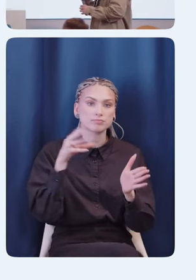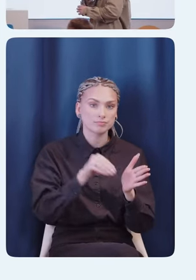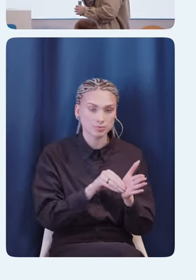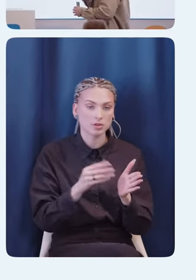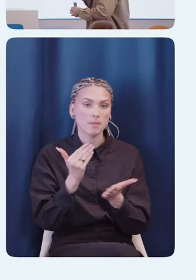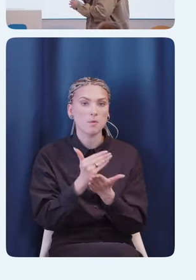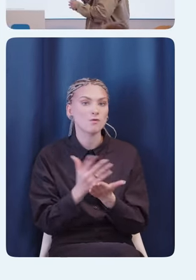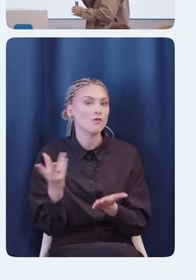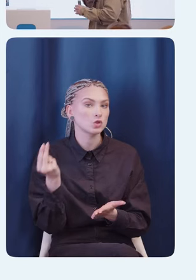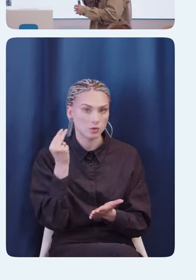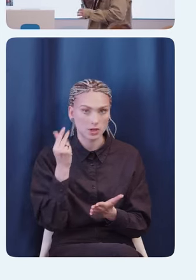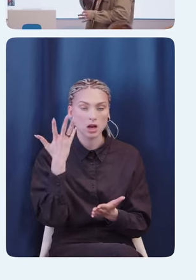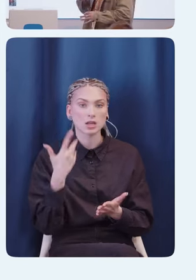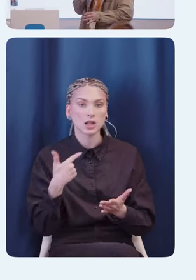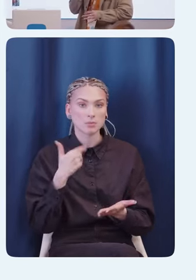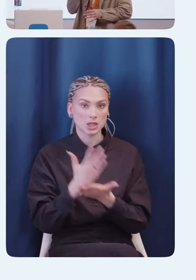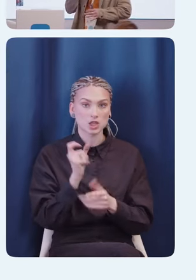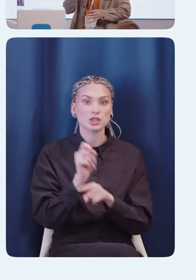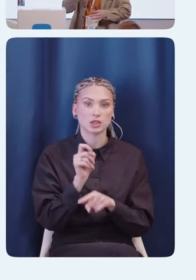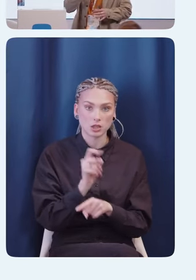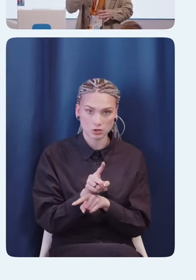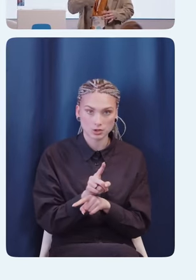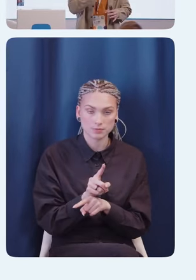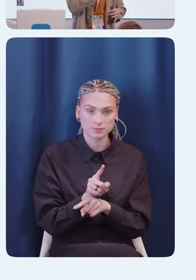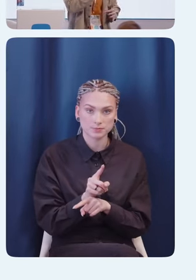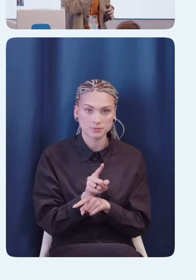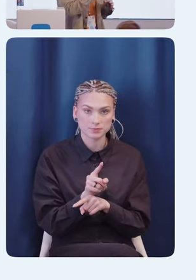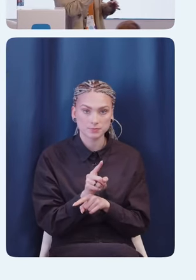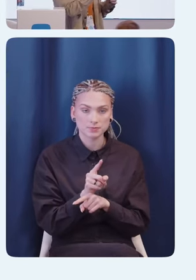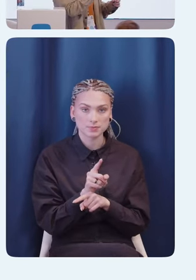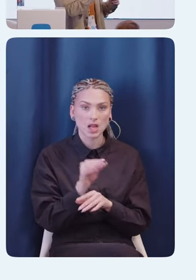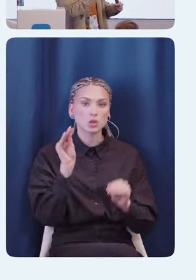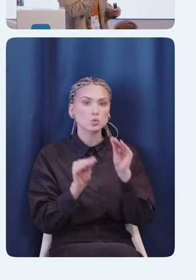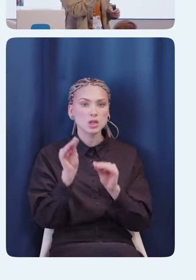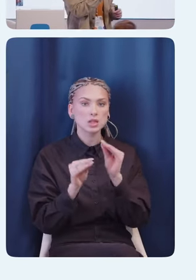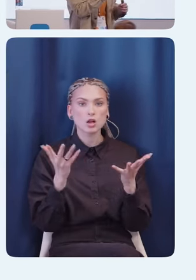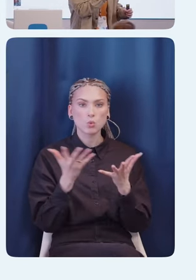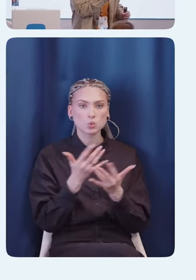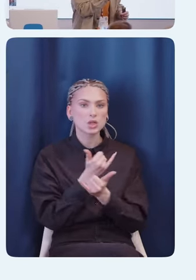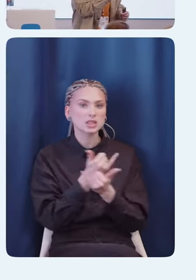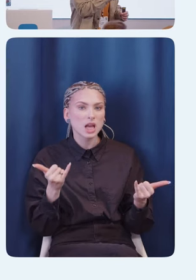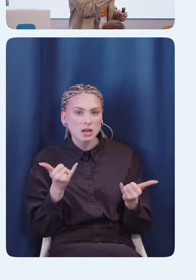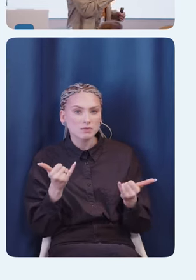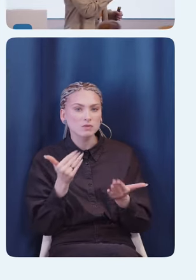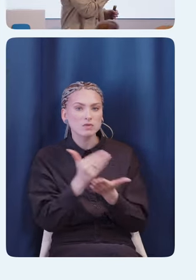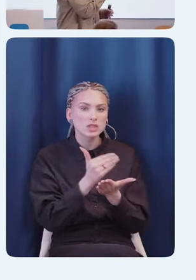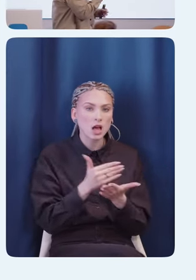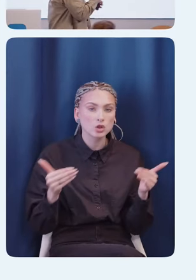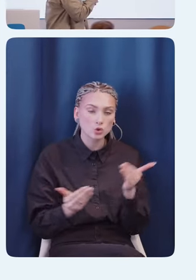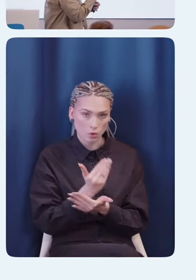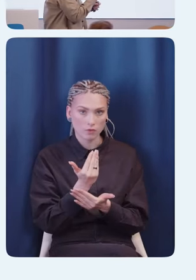Теперь, когда мы ставим задачу на создание какого-либо сервиса нового, мы